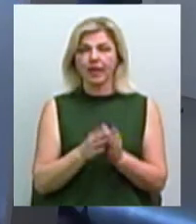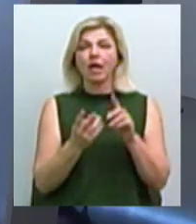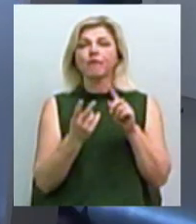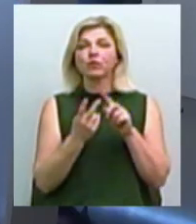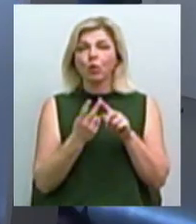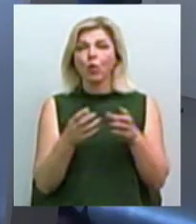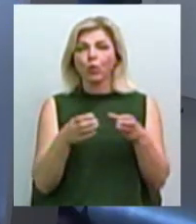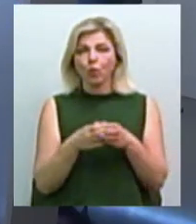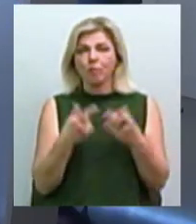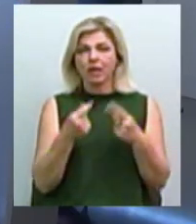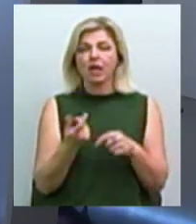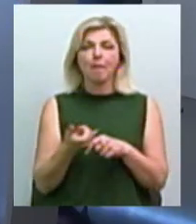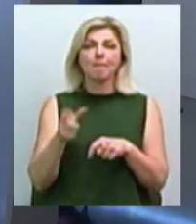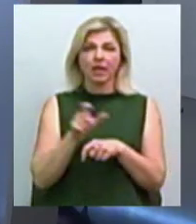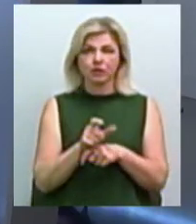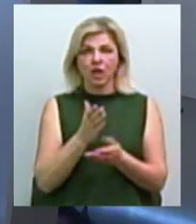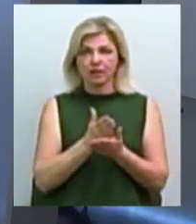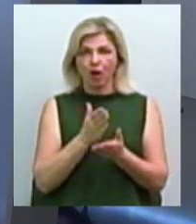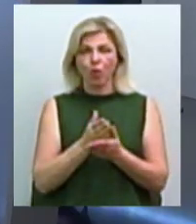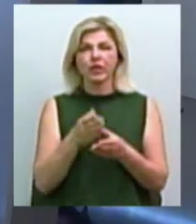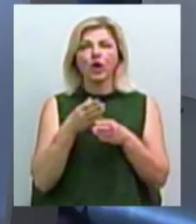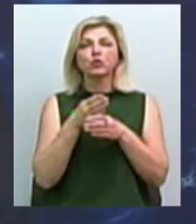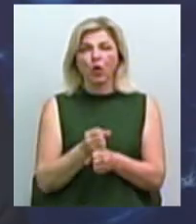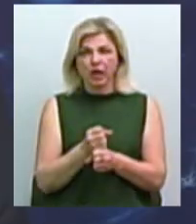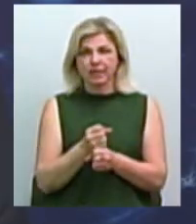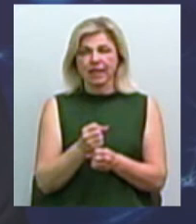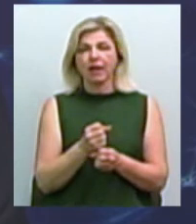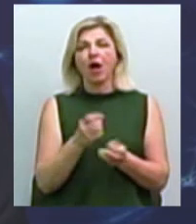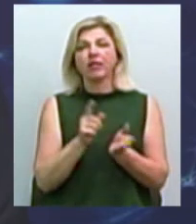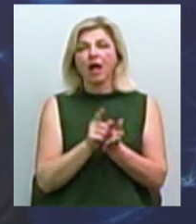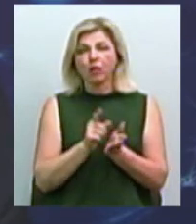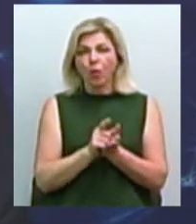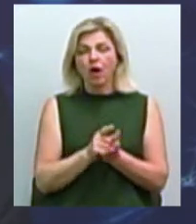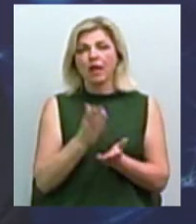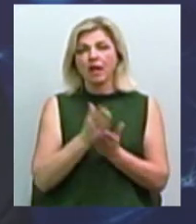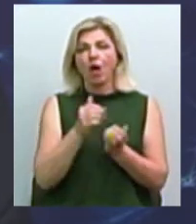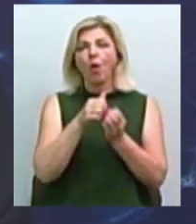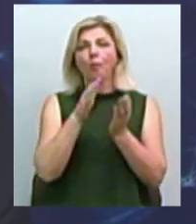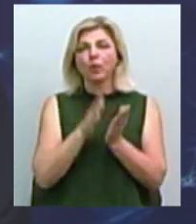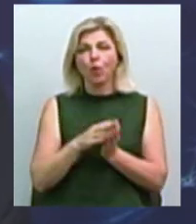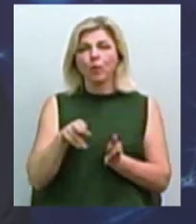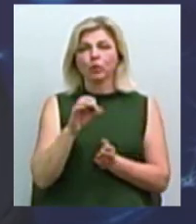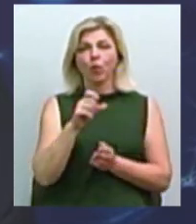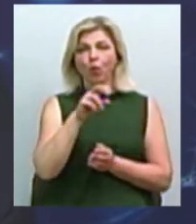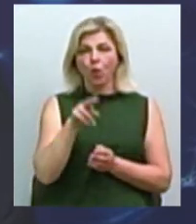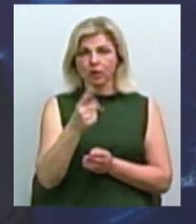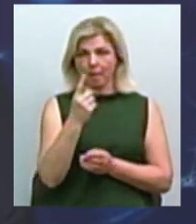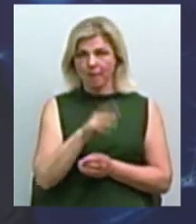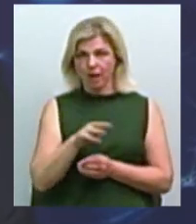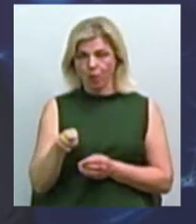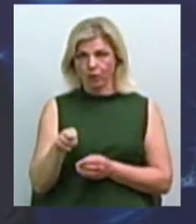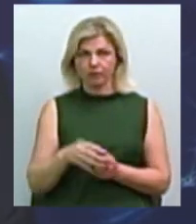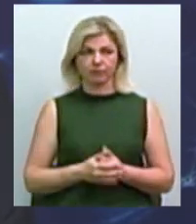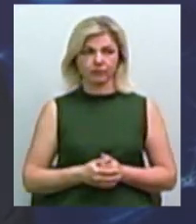групі, де більшість всього знаходиться у нас спрощенців, є об'єм, обсяг доходу – це мільйон. Звісно, що